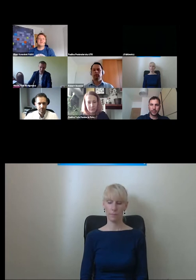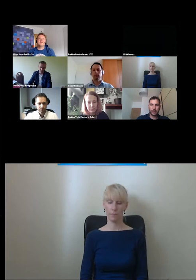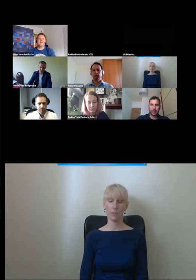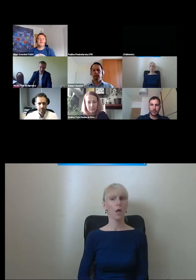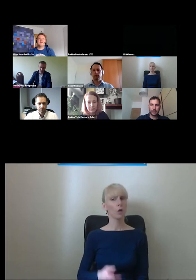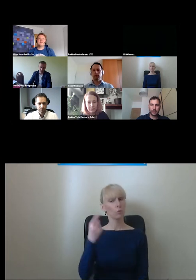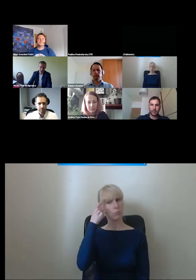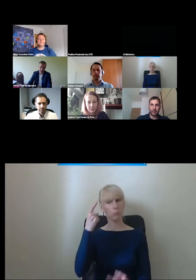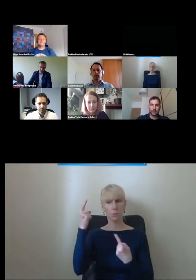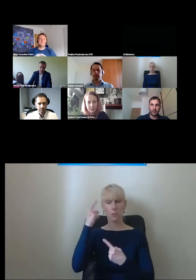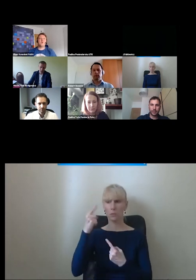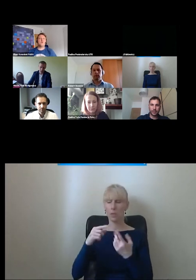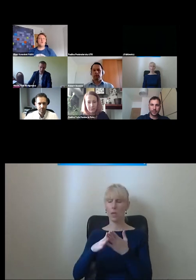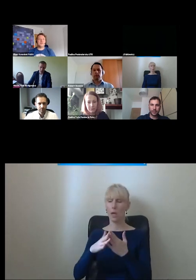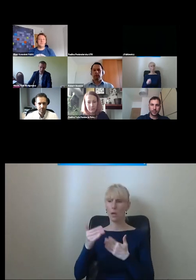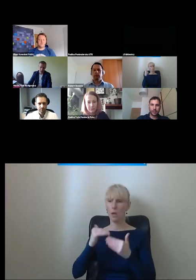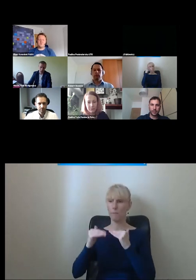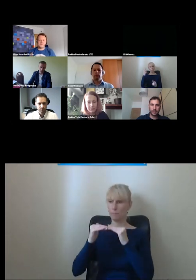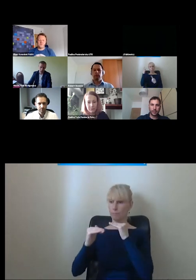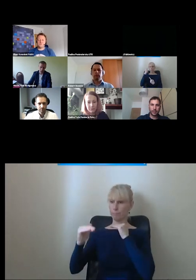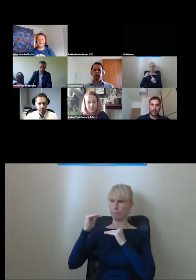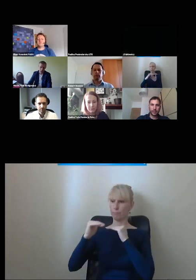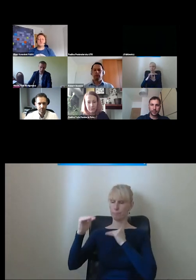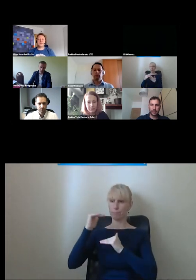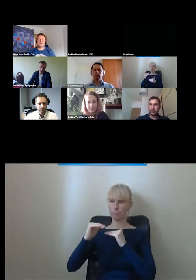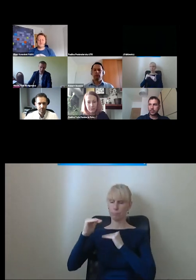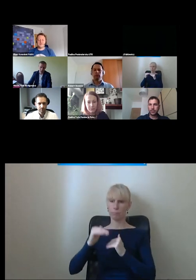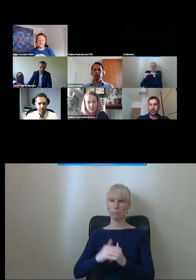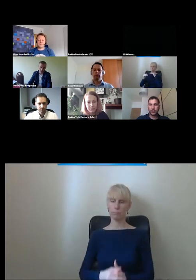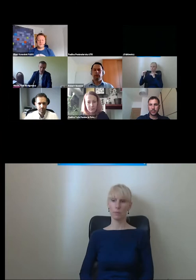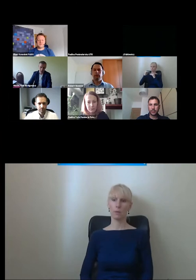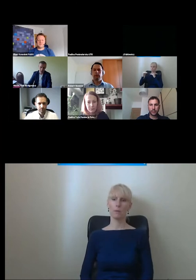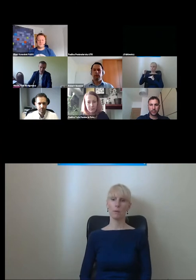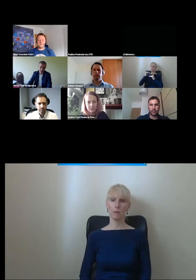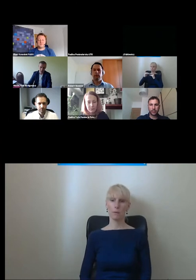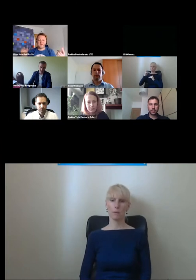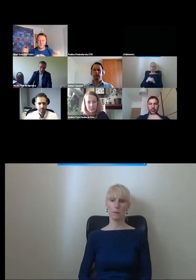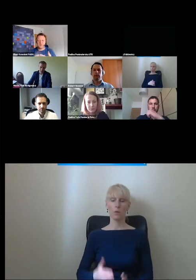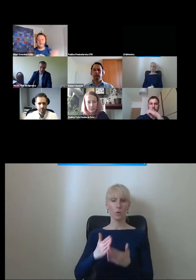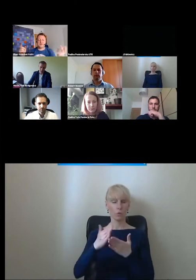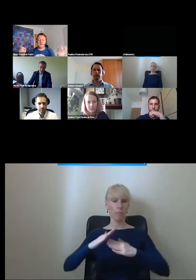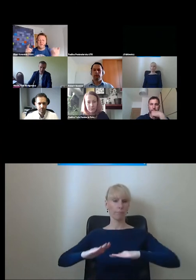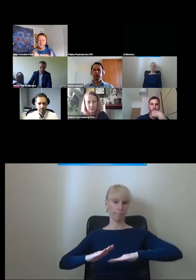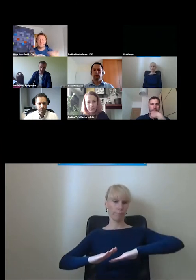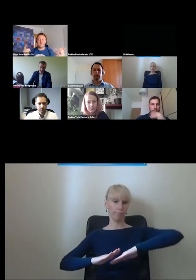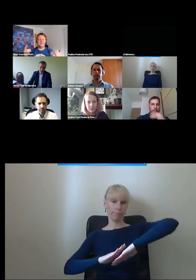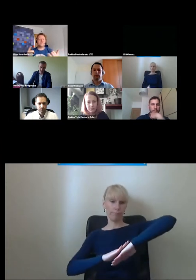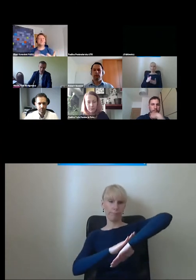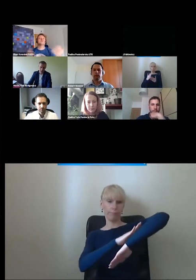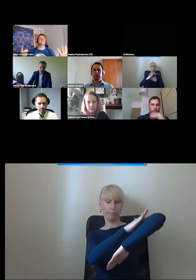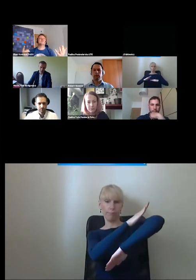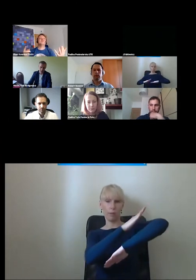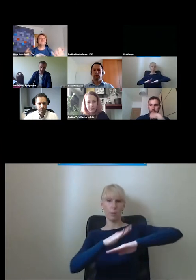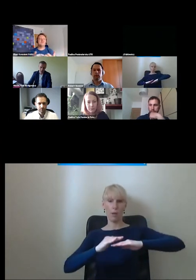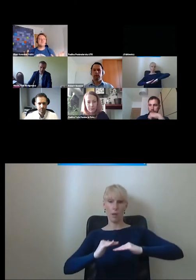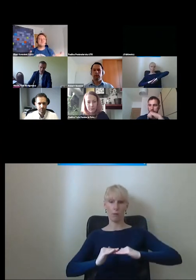pokonywania poziomu, już przechodząc do tej kwestii, mamy pochylnie platformy